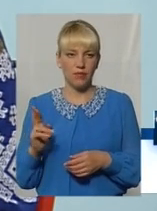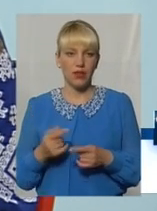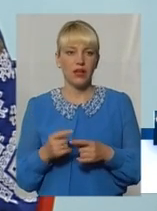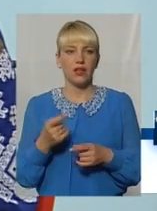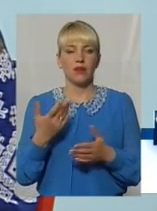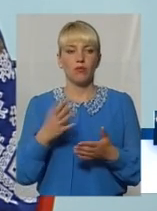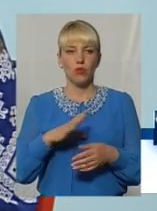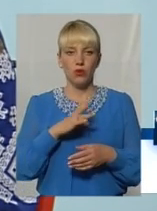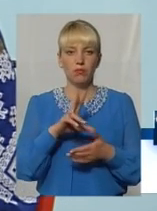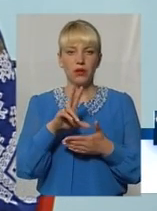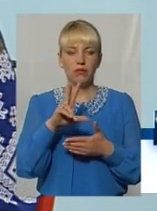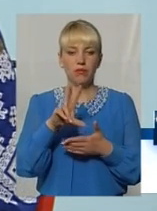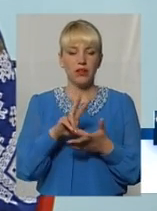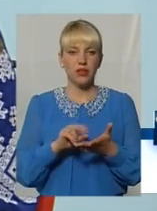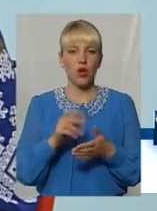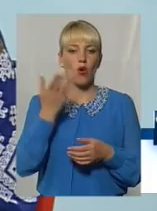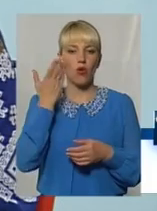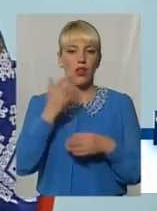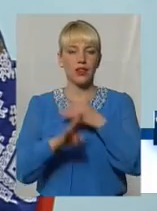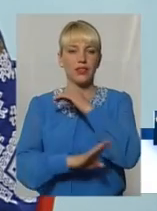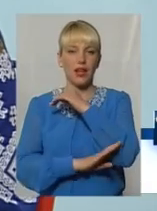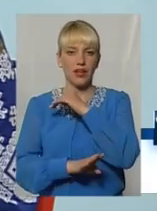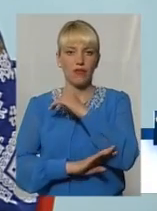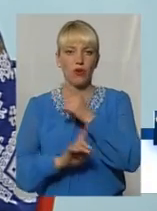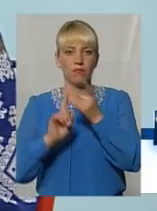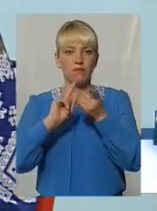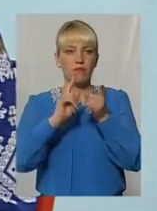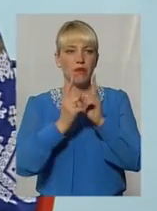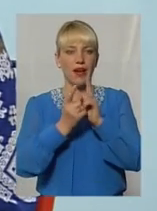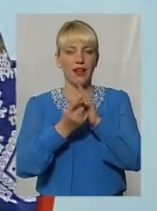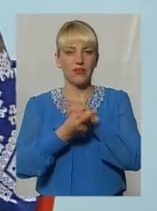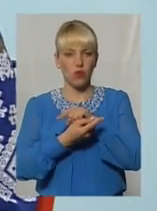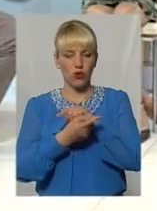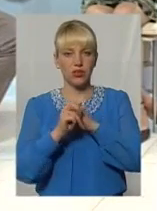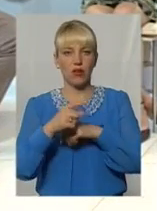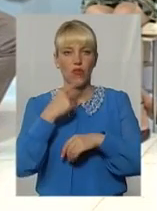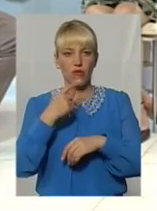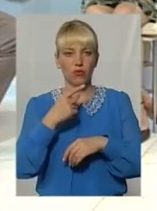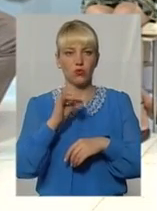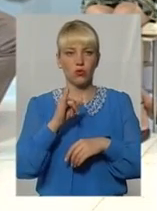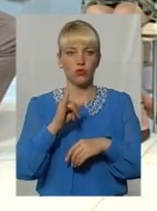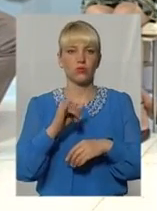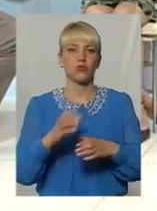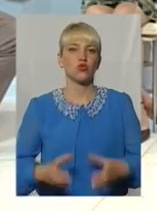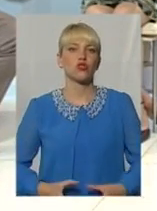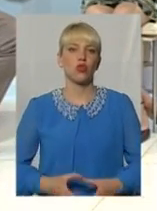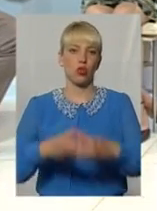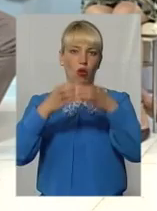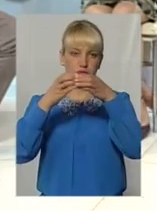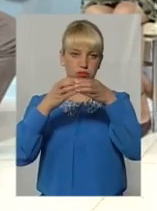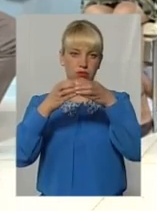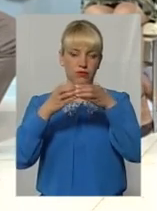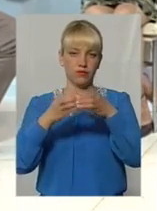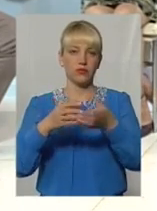перетворювали, ну, як кажуть так само мешканці, я підтримую це, у телеграфний стовп. Тобто,